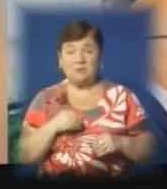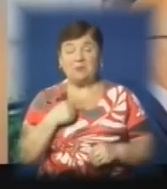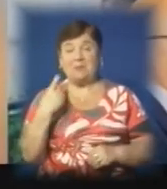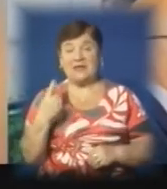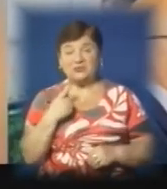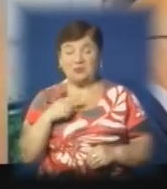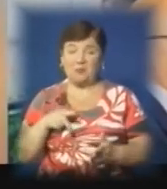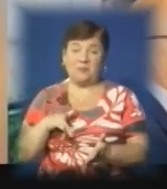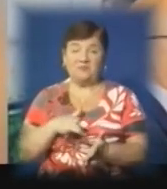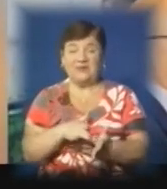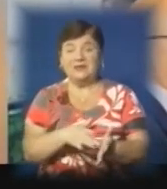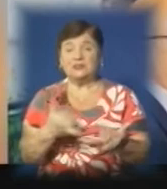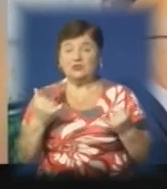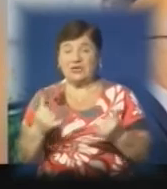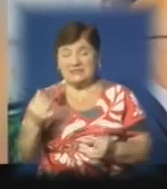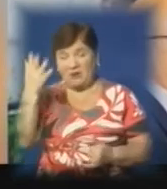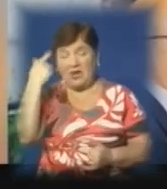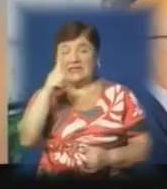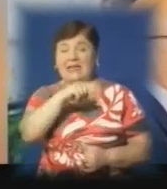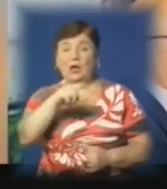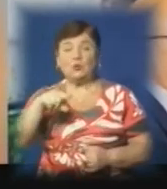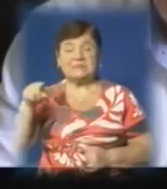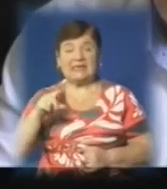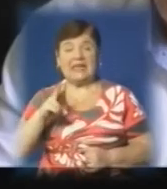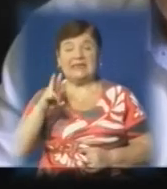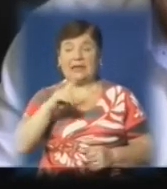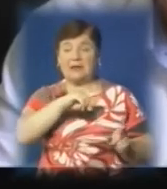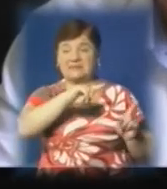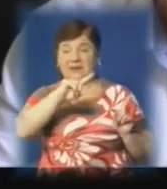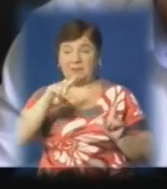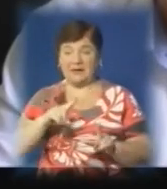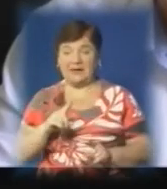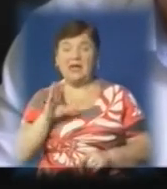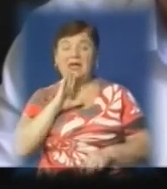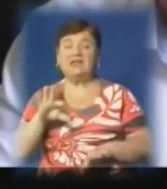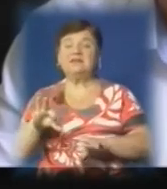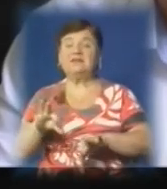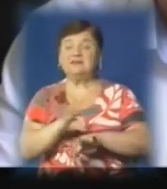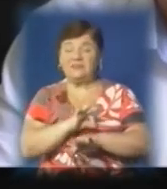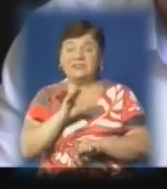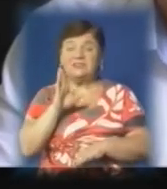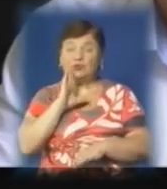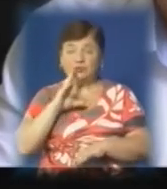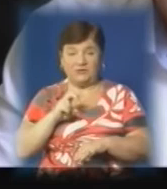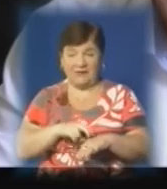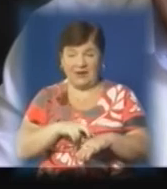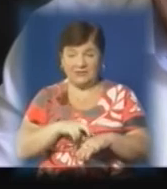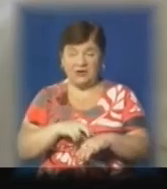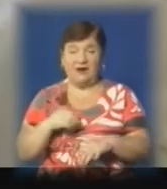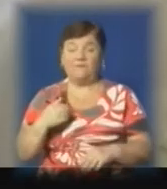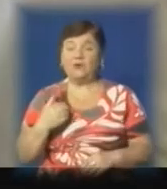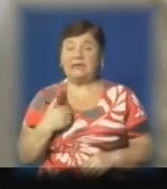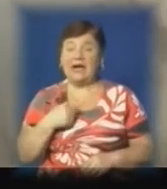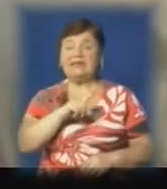першопрохідцями сучасної методики діагностики на Закарпатті. Моя дружина кушар-гінеколог, тим більше вона ультразвуковий